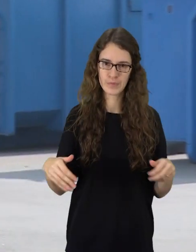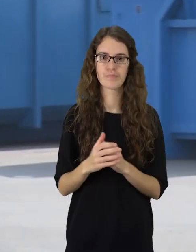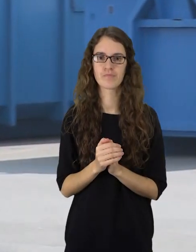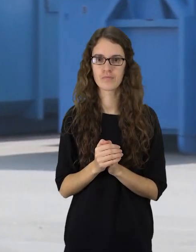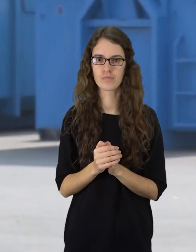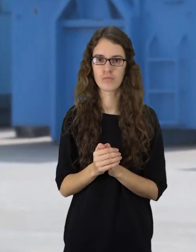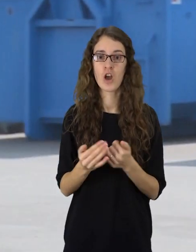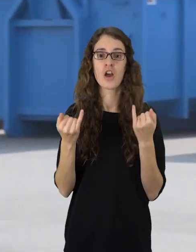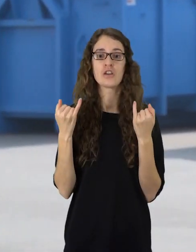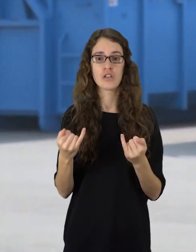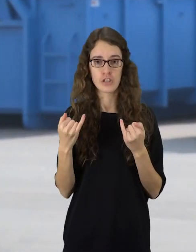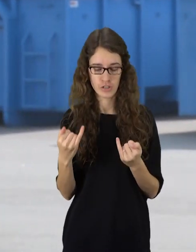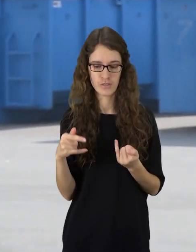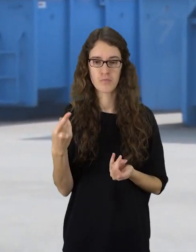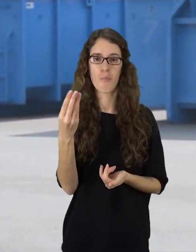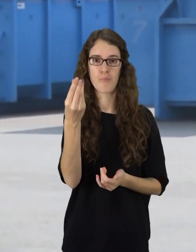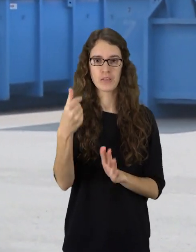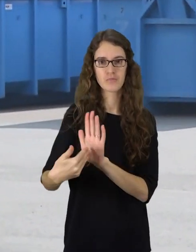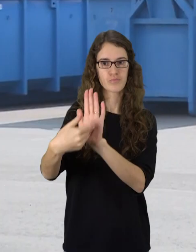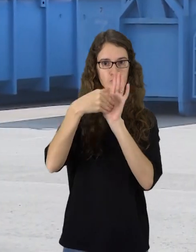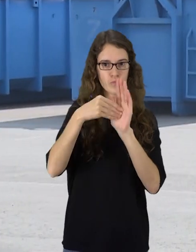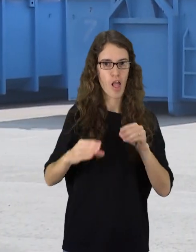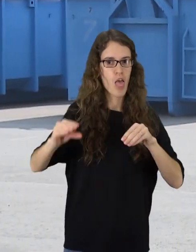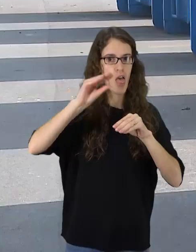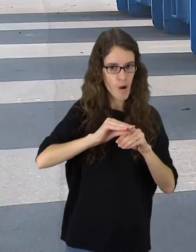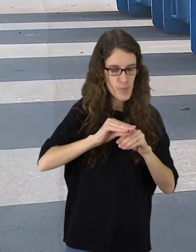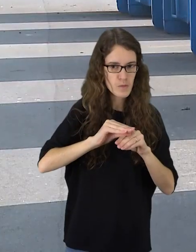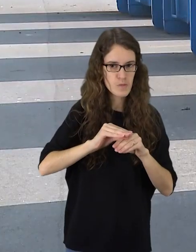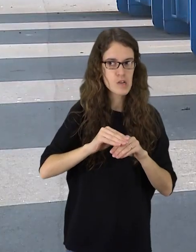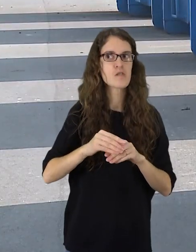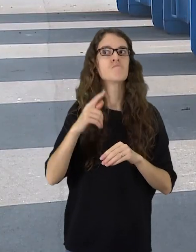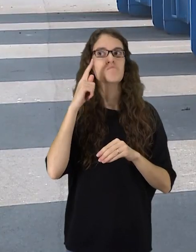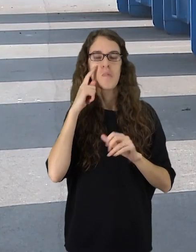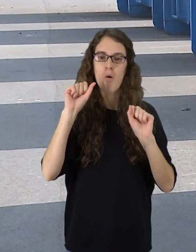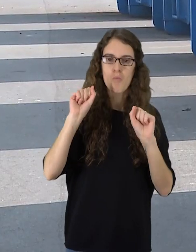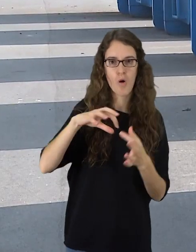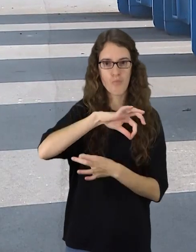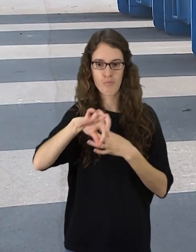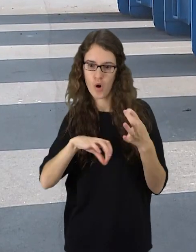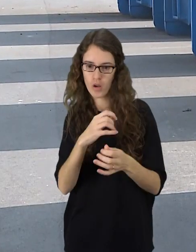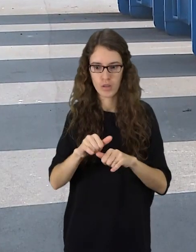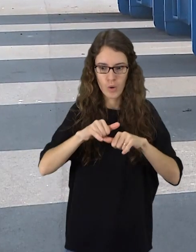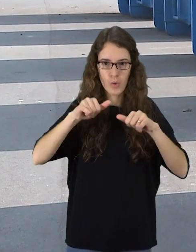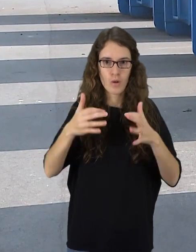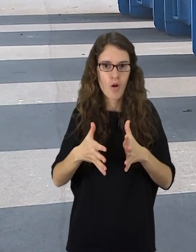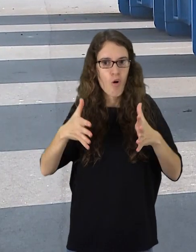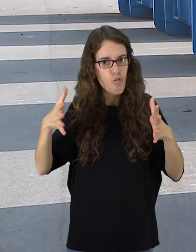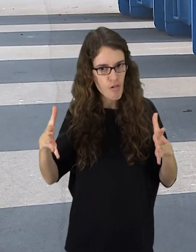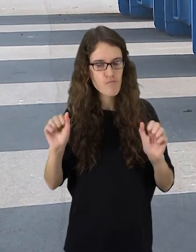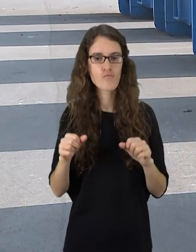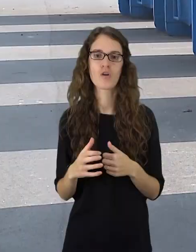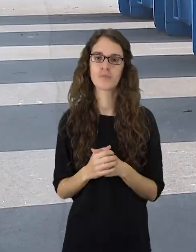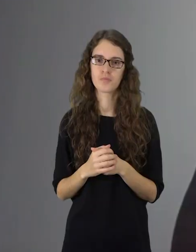ministuri šiemet padidinus ES struktūrinių fondų lėšų limitą atsivėrė galimybės projektai gyvendinti didesnį